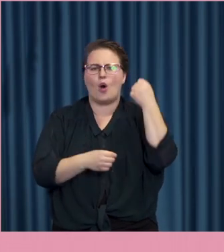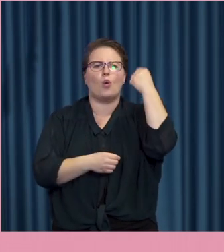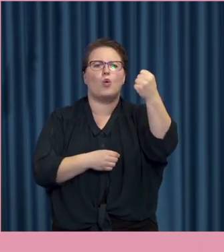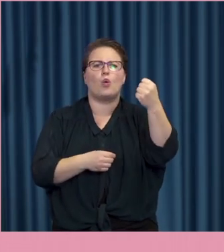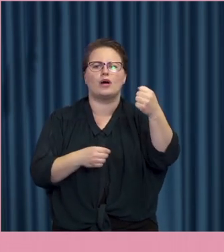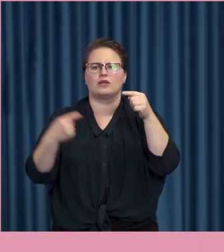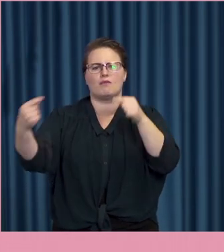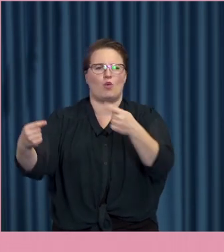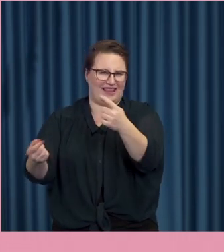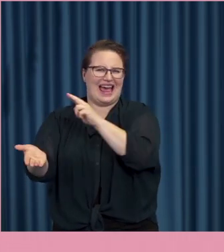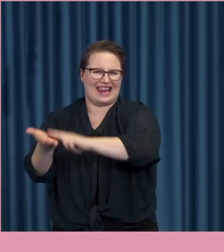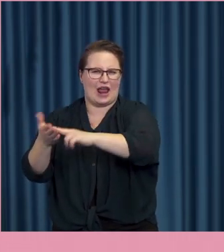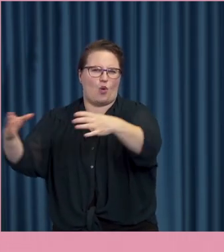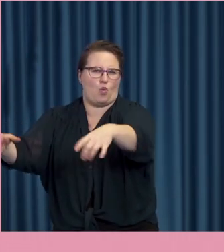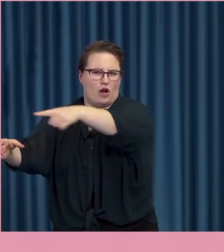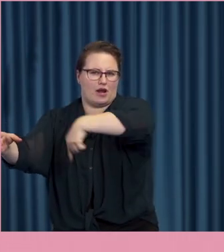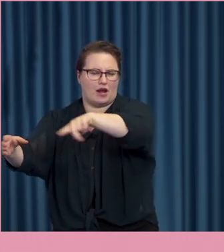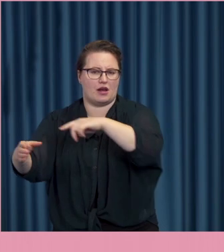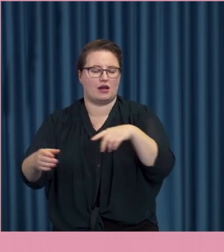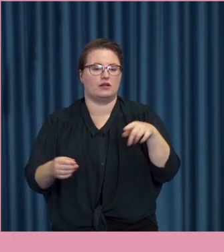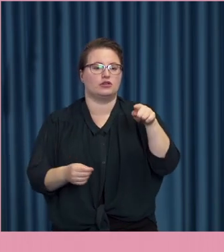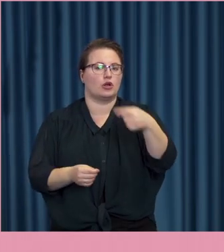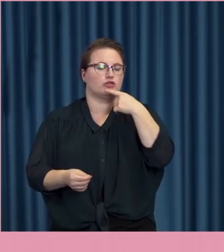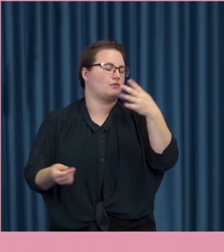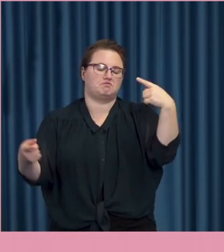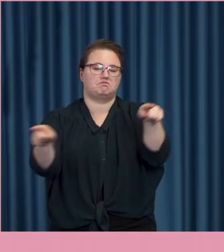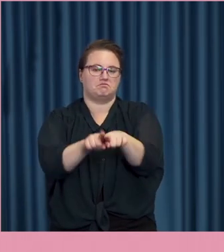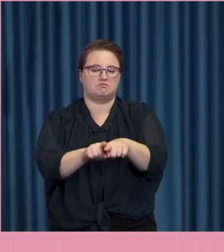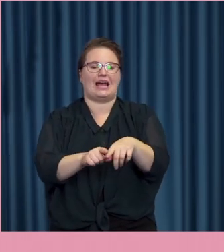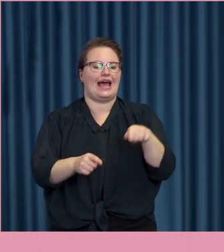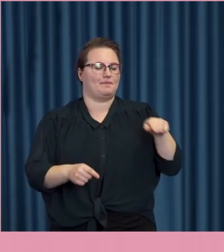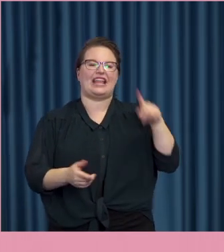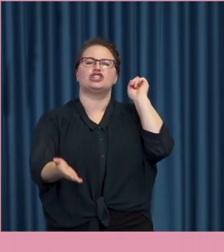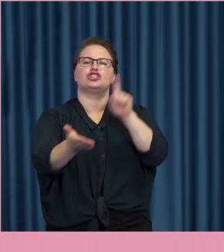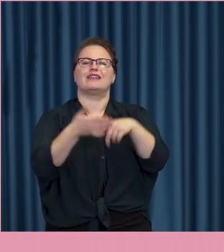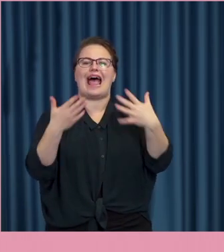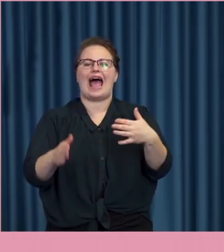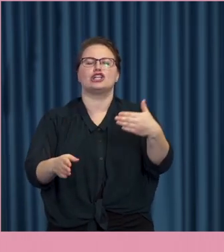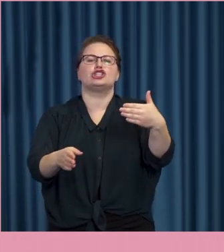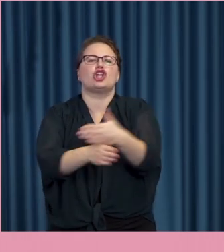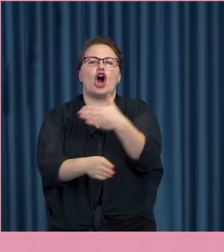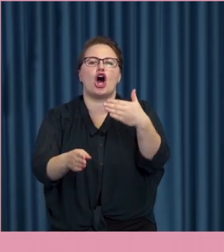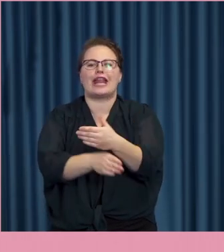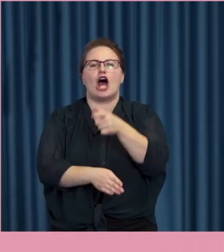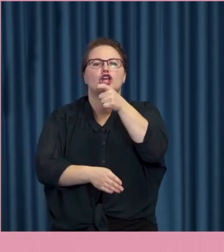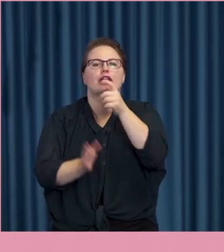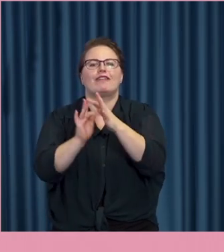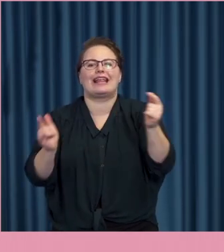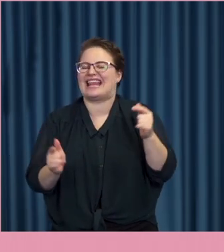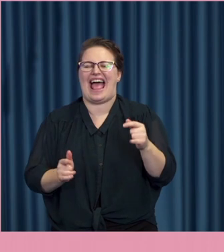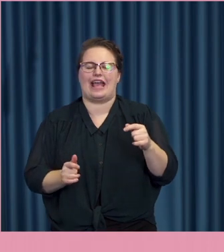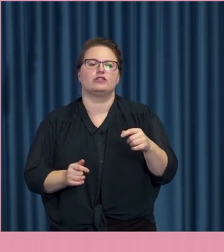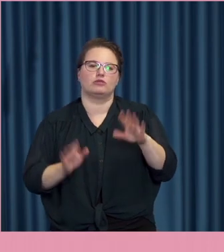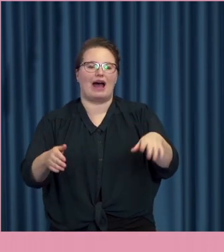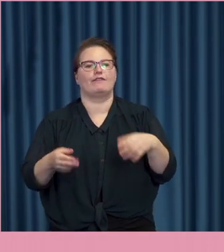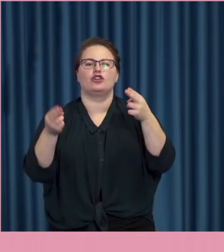redaktion så har man underkänt att det här syftet skulle vara att störa yttrande förheten och istället dömt enligt vanliga